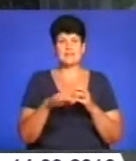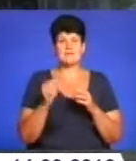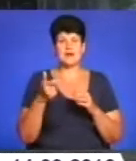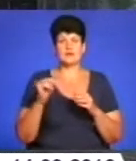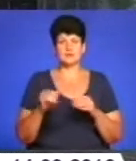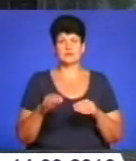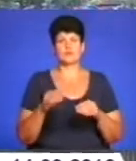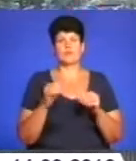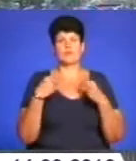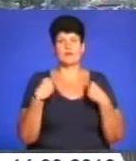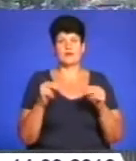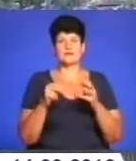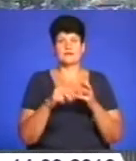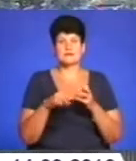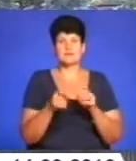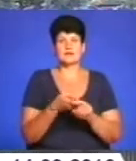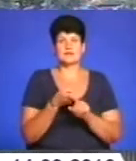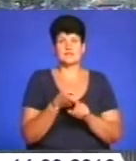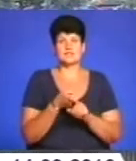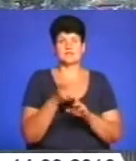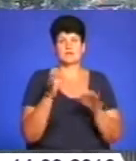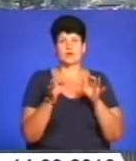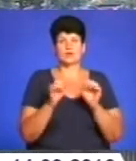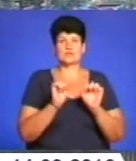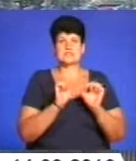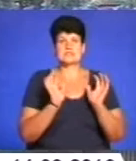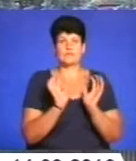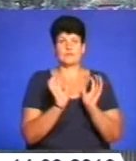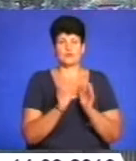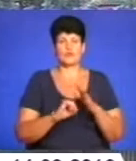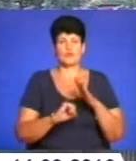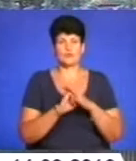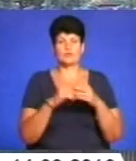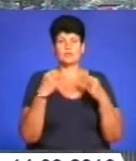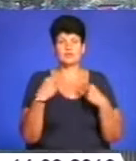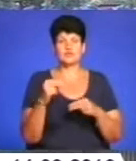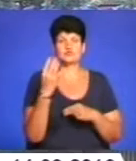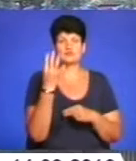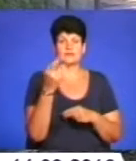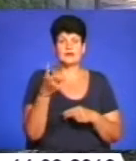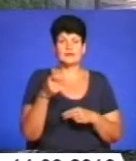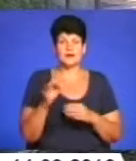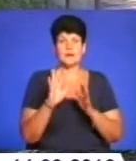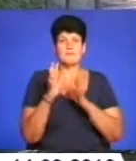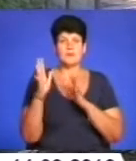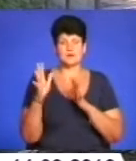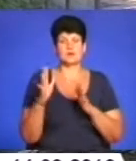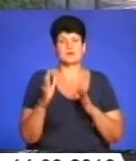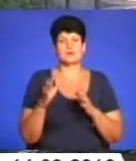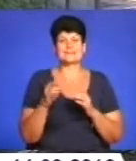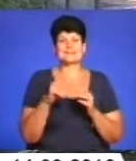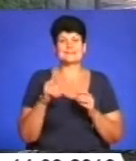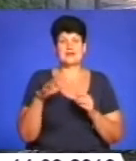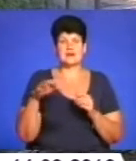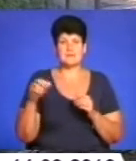-заповідного фонду. Ще у 2011 році міська рада продала більше 4 гектарів парку Загребеля товариству з обмеженою